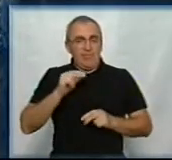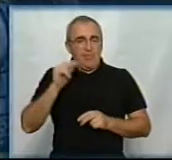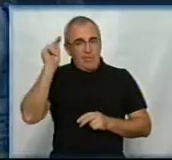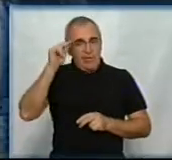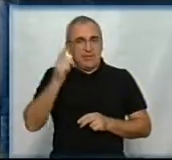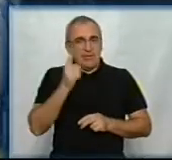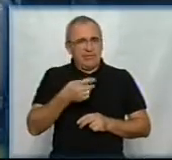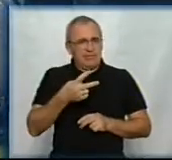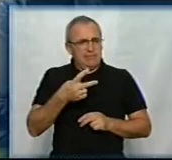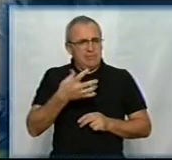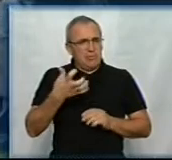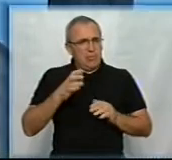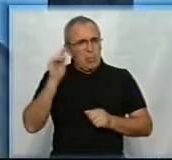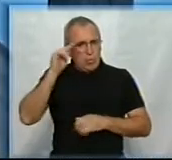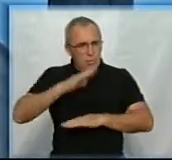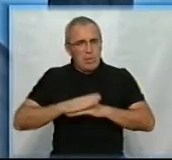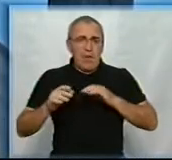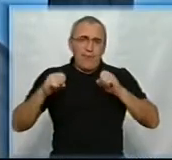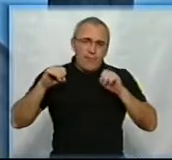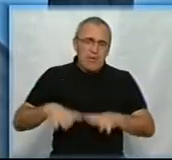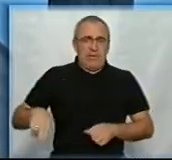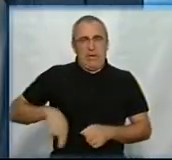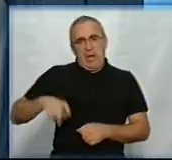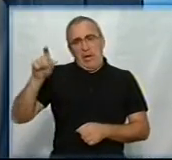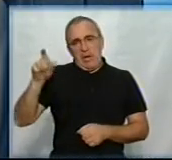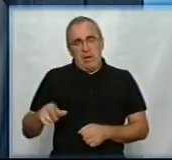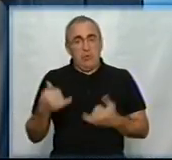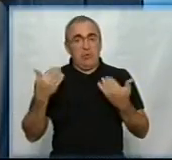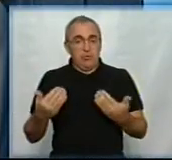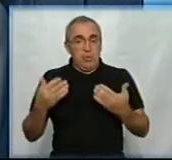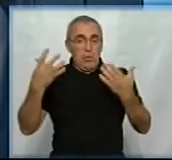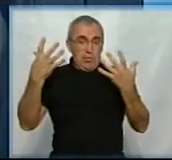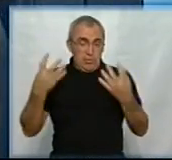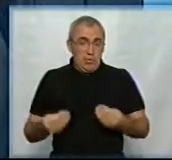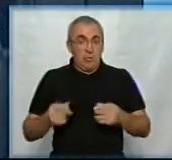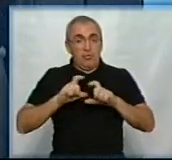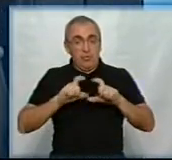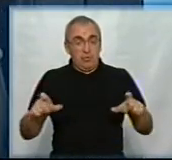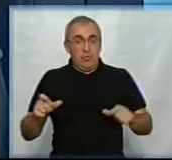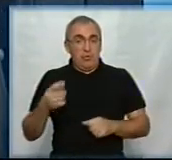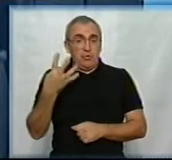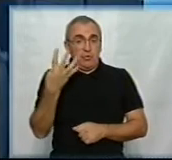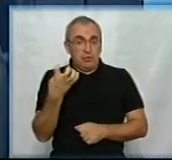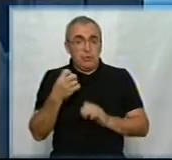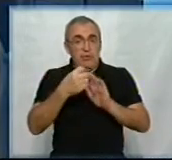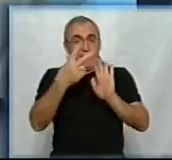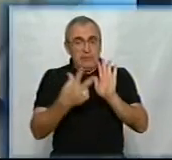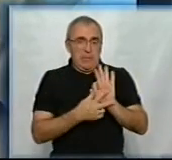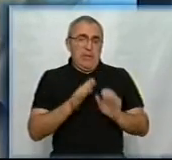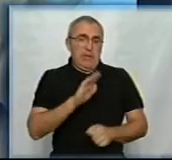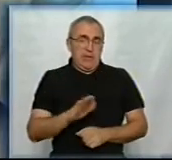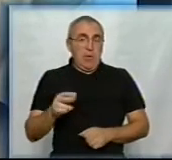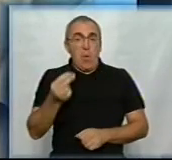учнів. Як годуватимуть усіх дітей, вирішуватимуть, каже директорка. На сьогоднішній день молодша школа складає 418 дітей.